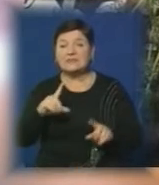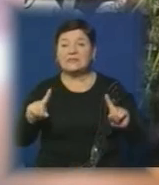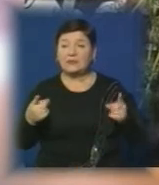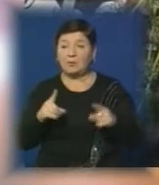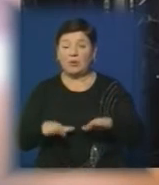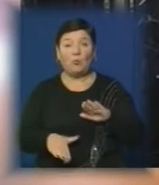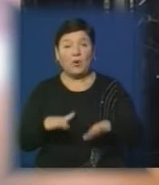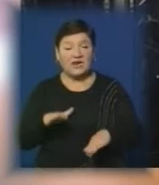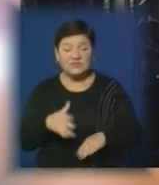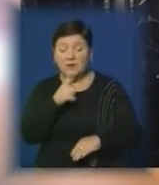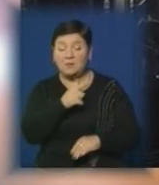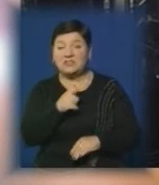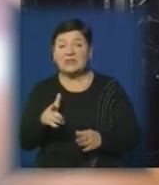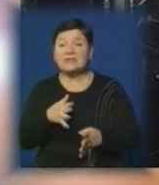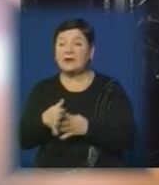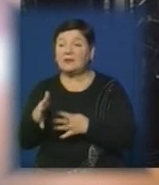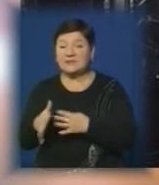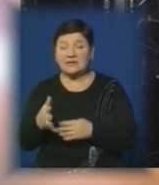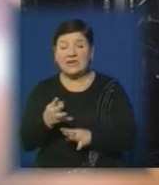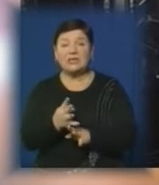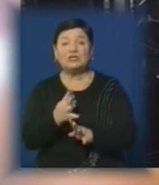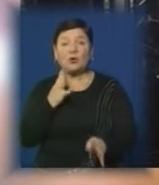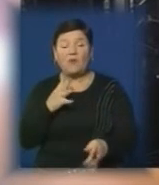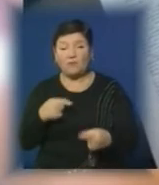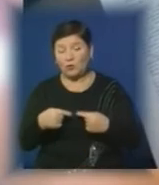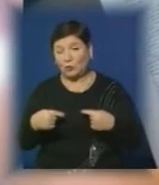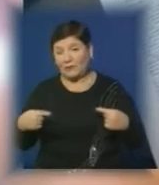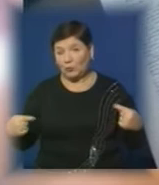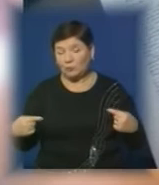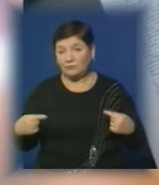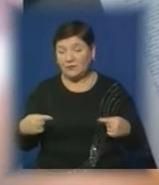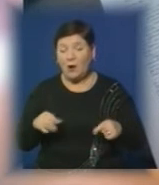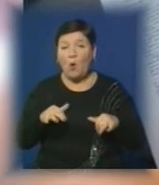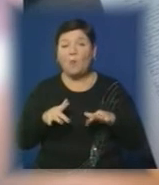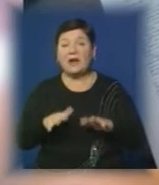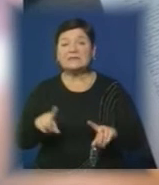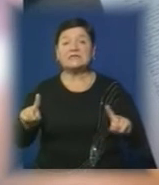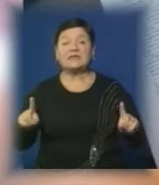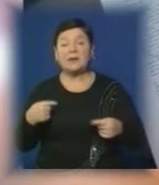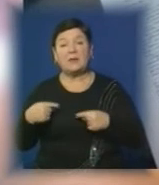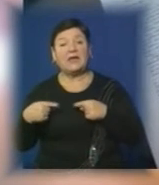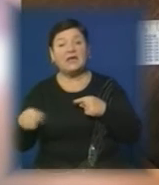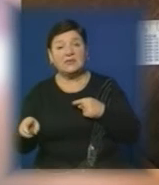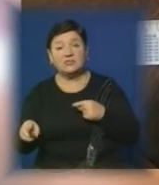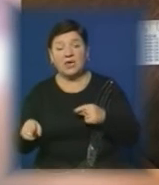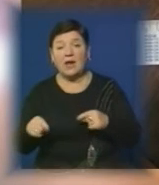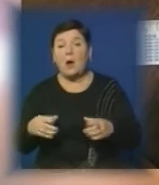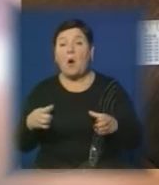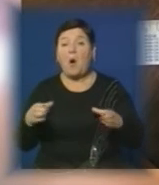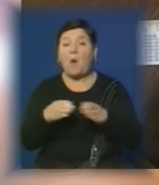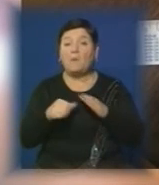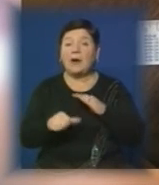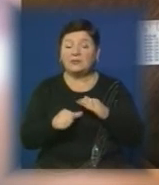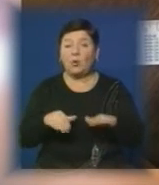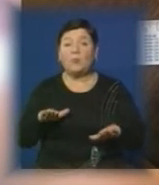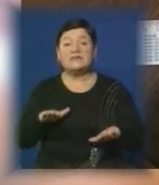центрі Мукачева під час реалізації чергової партії товару. Спецоперація із затримання інших членів банди відбулася одночасно